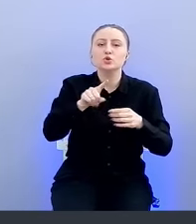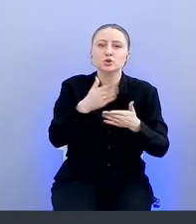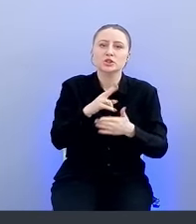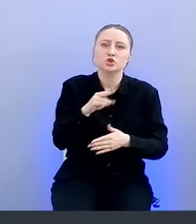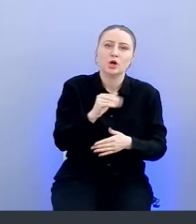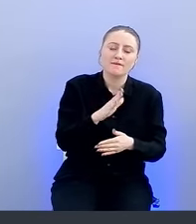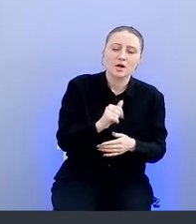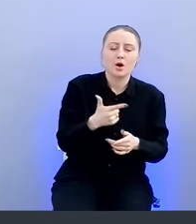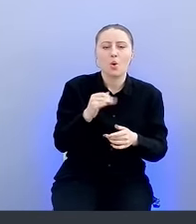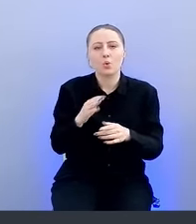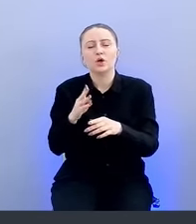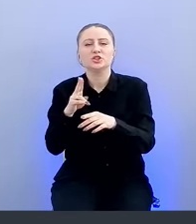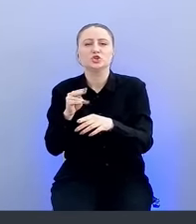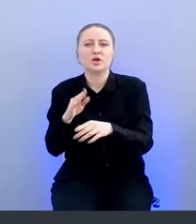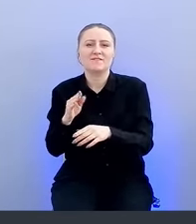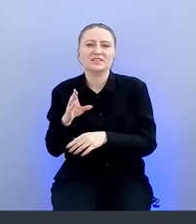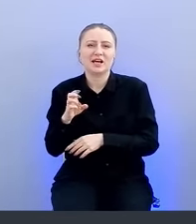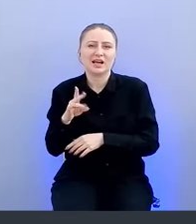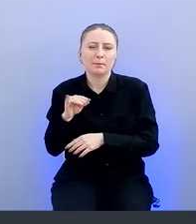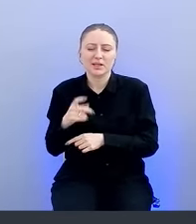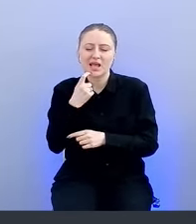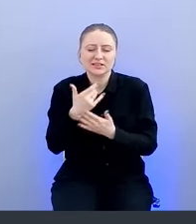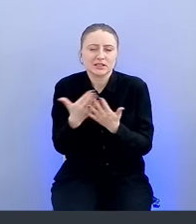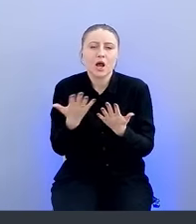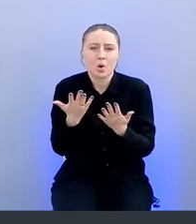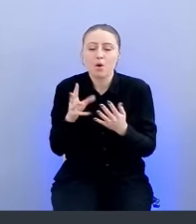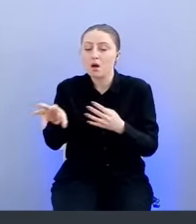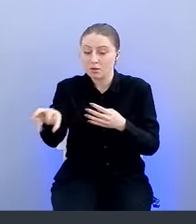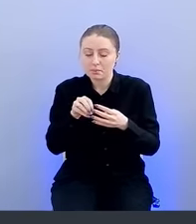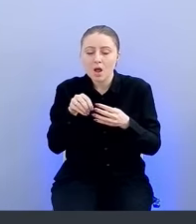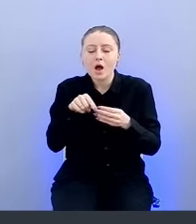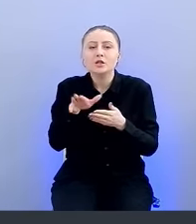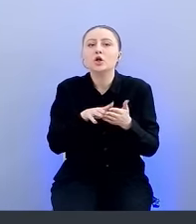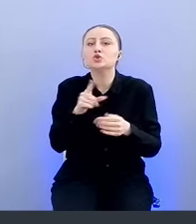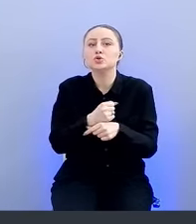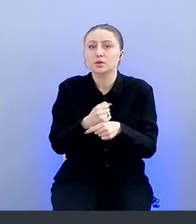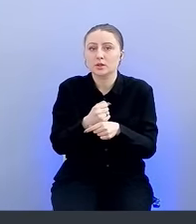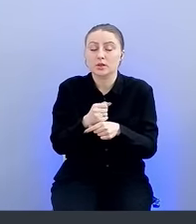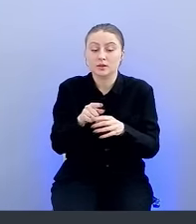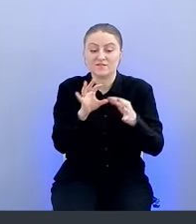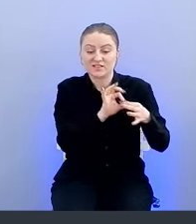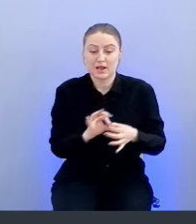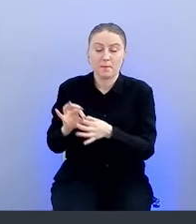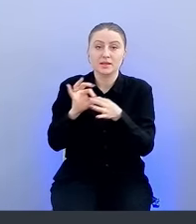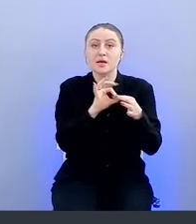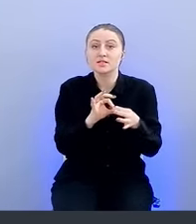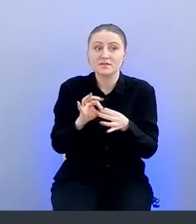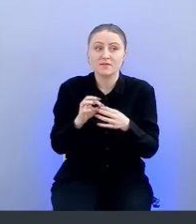Java, Go, JavaScript, еще какие-то языки. То есть что с этим делать дальше? Все это взаимодействие через